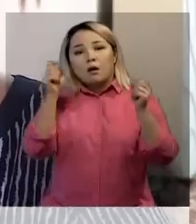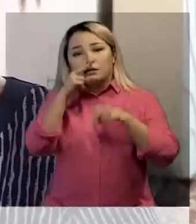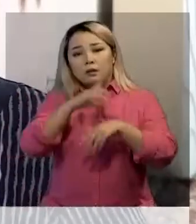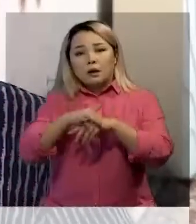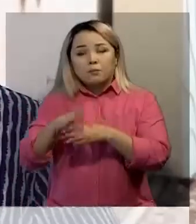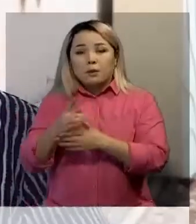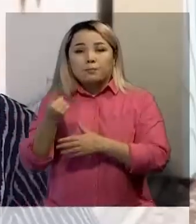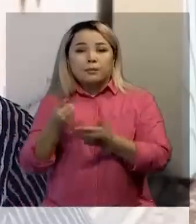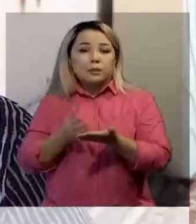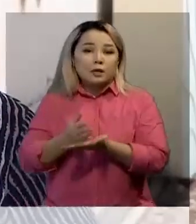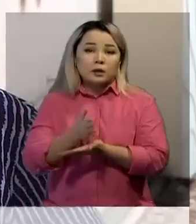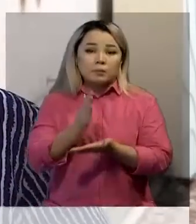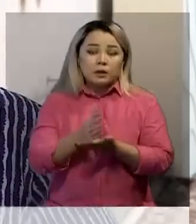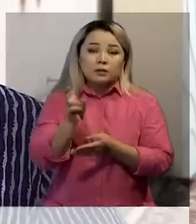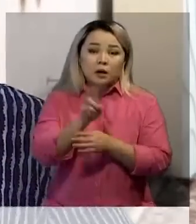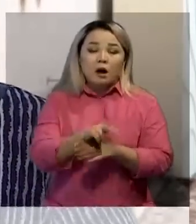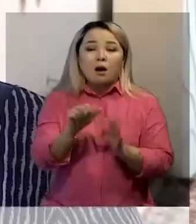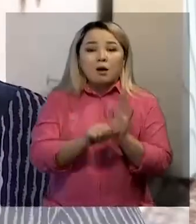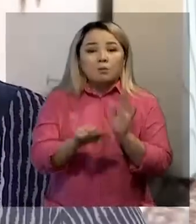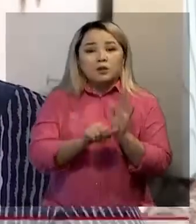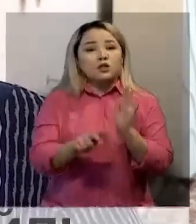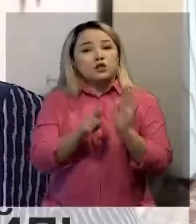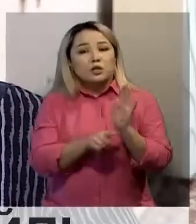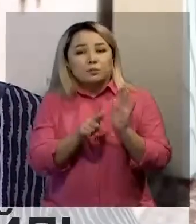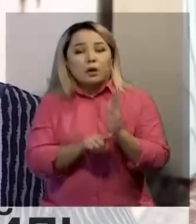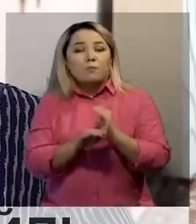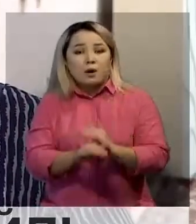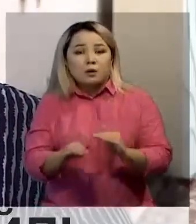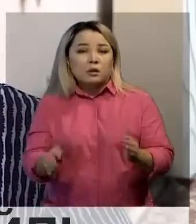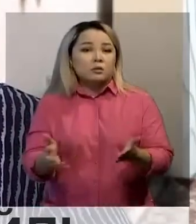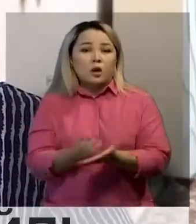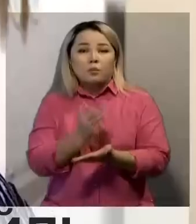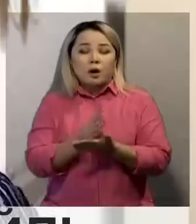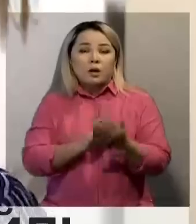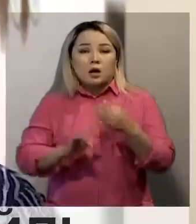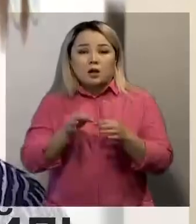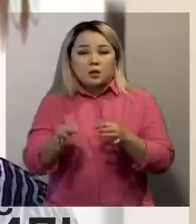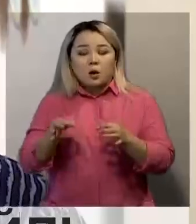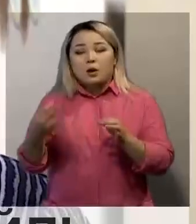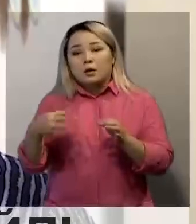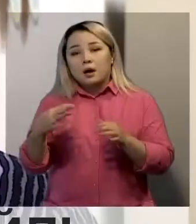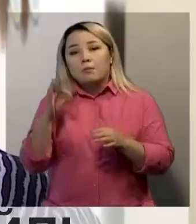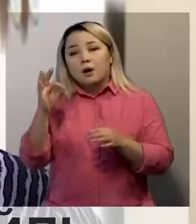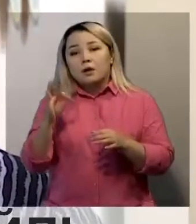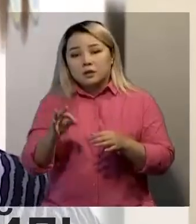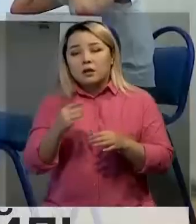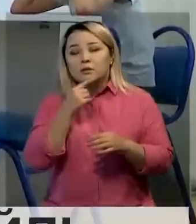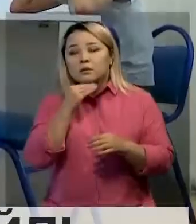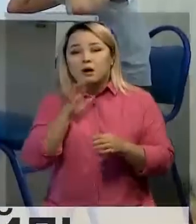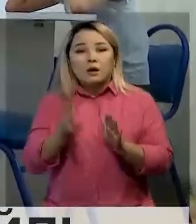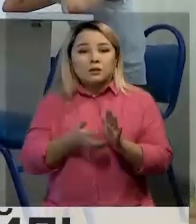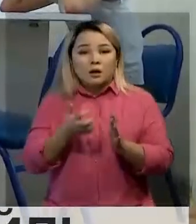Бір барғанымызда, например, 60-70 балыларға шен тауып кілеміз районның 40 пайызды тіл кемістігі мен келеді.